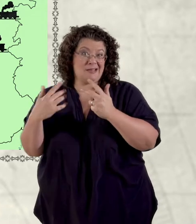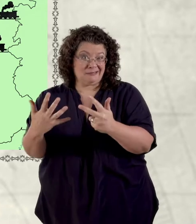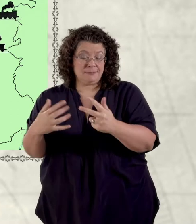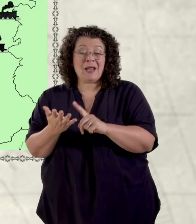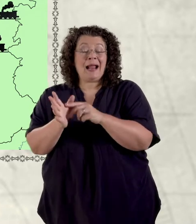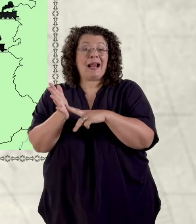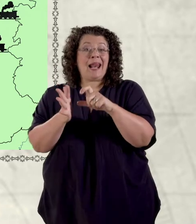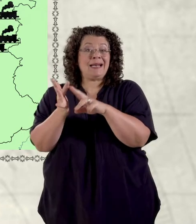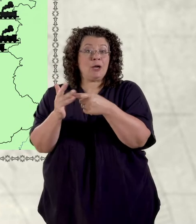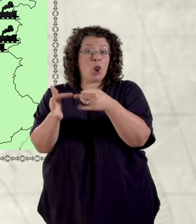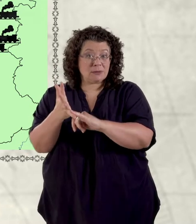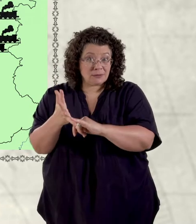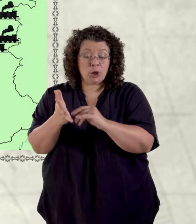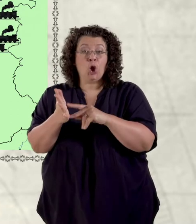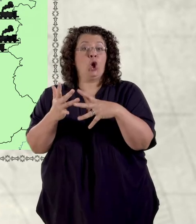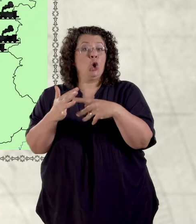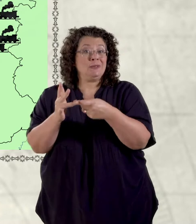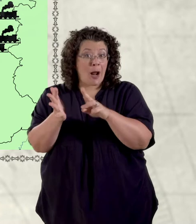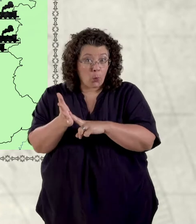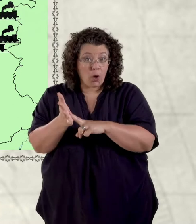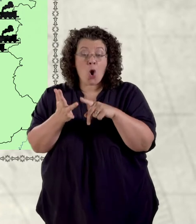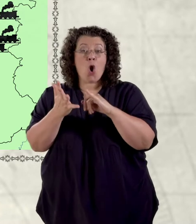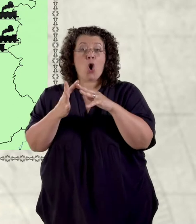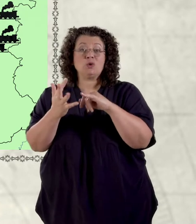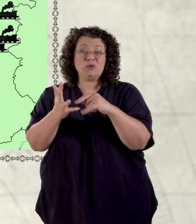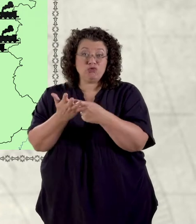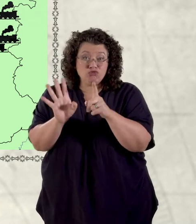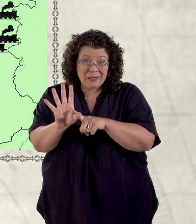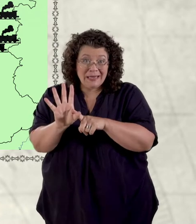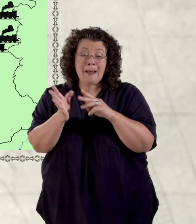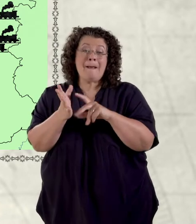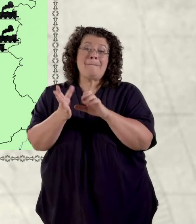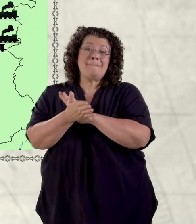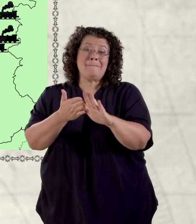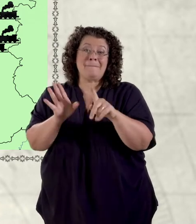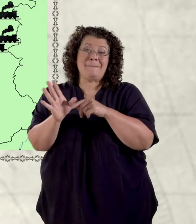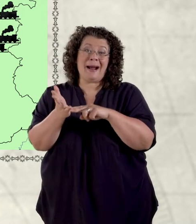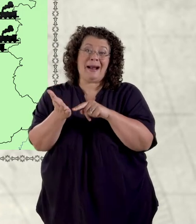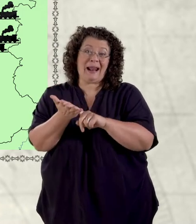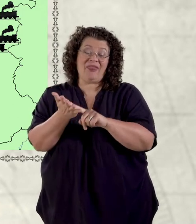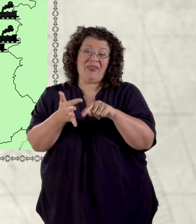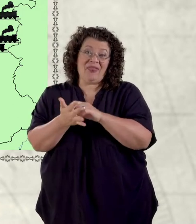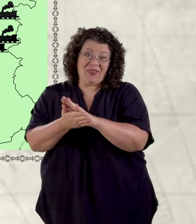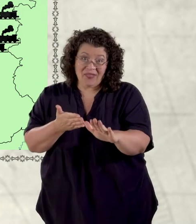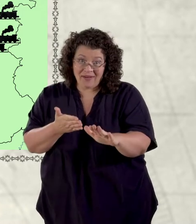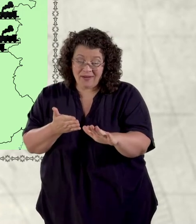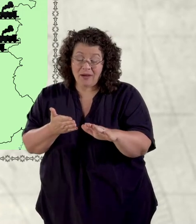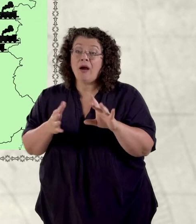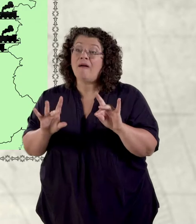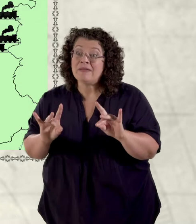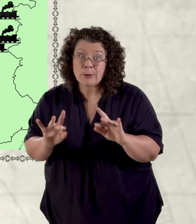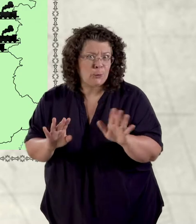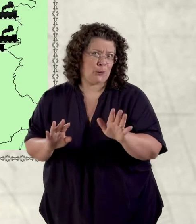ydre newydd, Croes Oswalt, mach yn lleth, a nid yna i diweddu. O na.